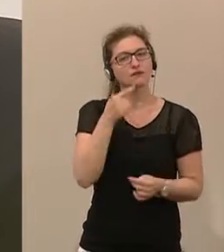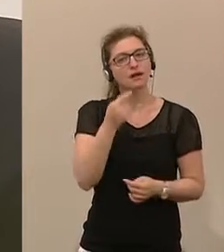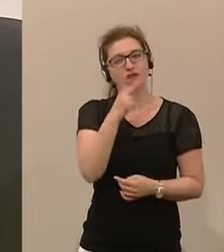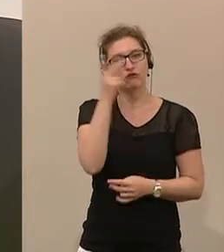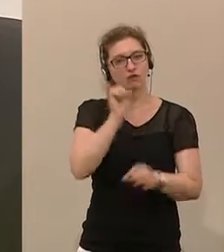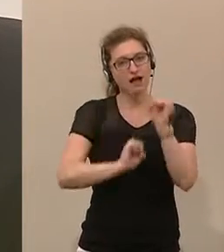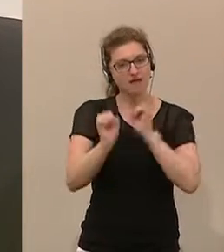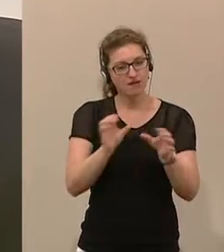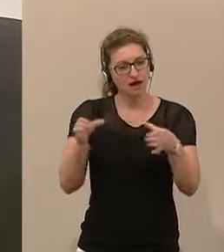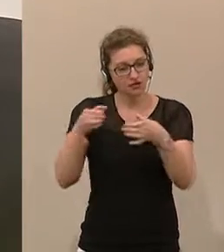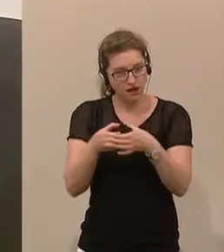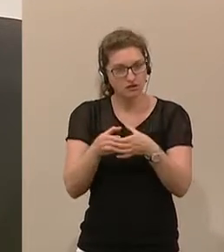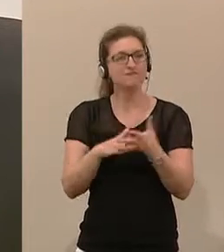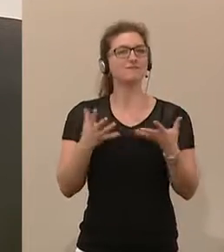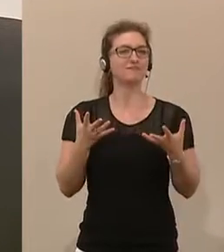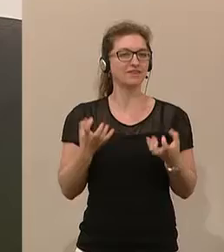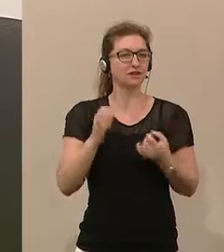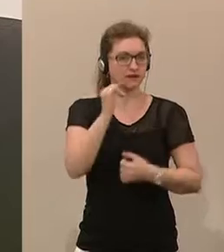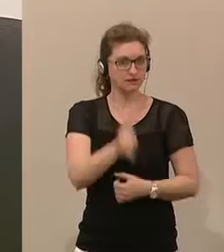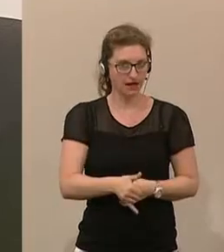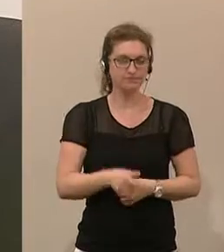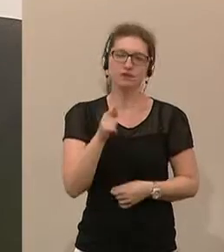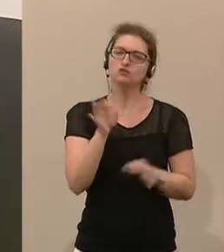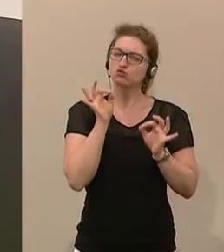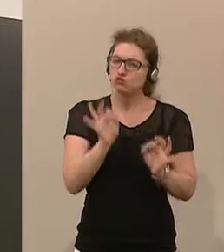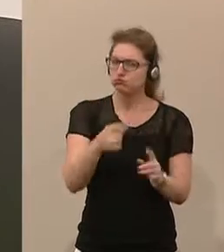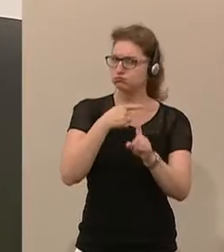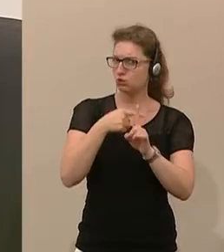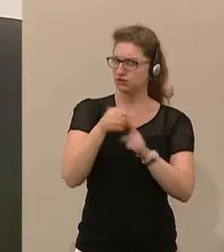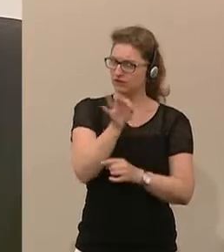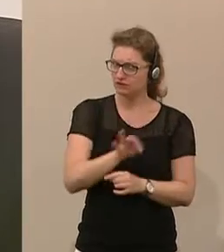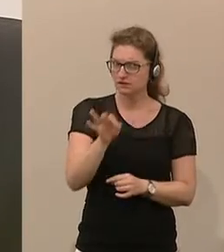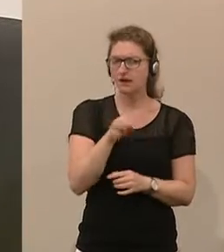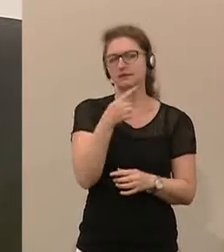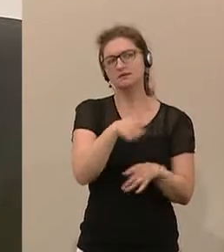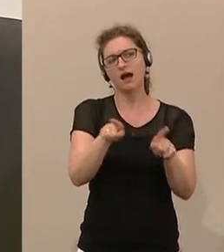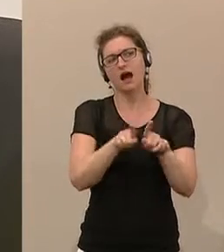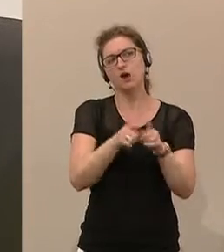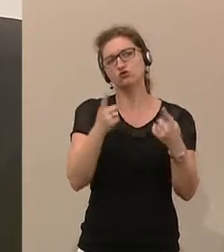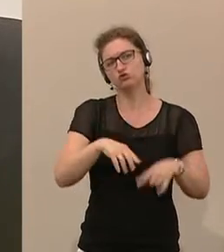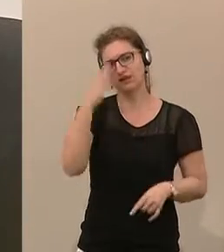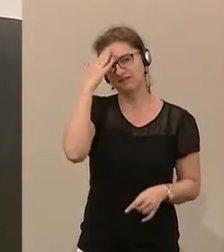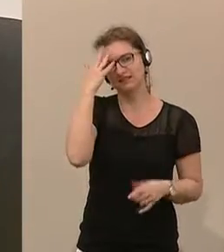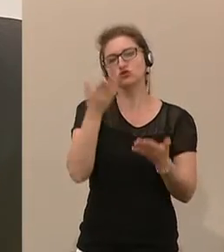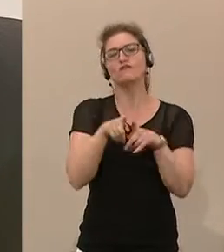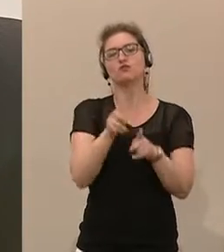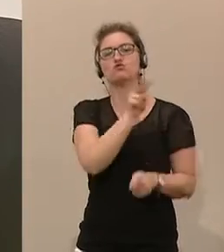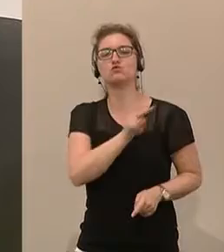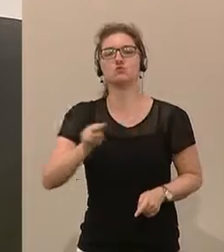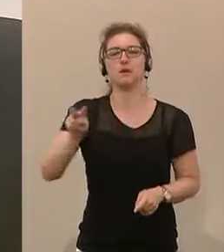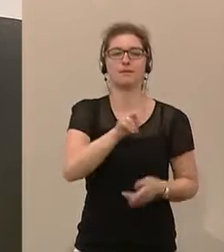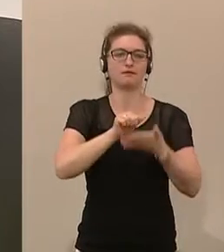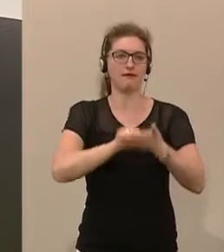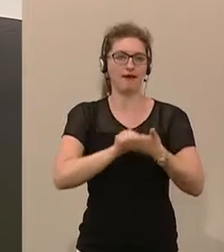Volksanwaltschaft wirkt. Das ist ein gutes Zeichen, das sollten Sie auch wissen, so quasi als Querschnitt-Eindruck